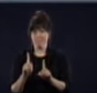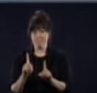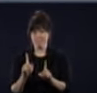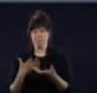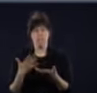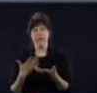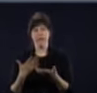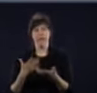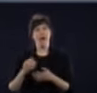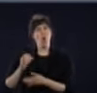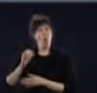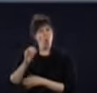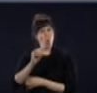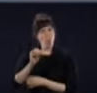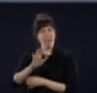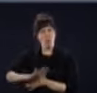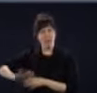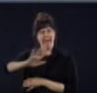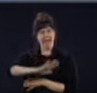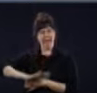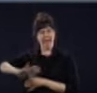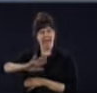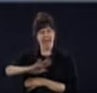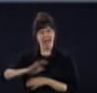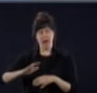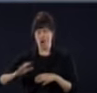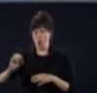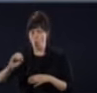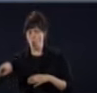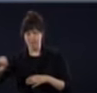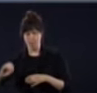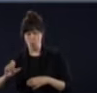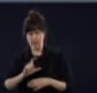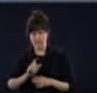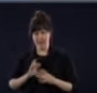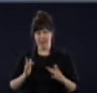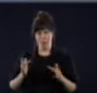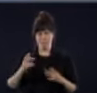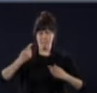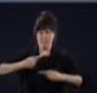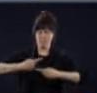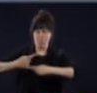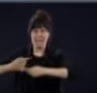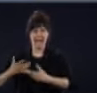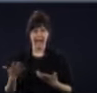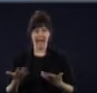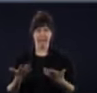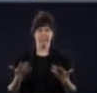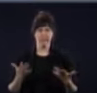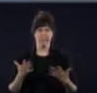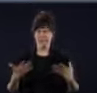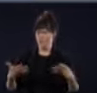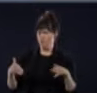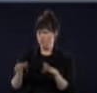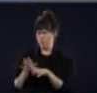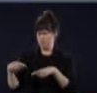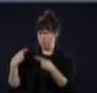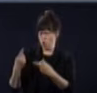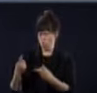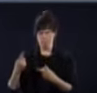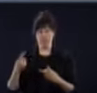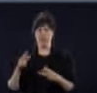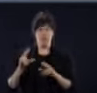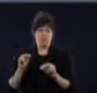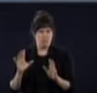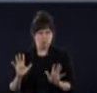de contact de l'Outaouais et l'Ontario. Donc, il ne pas avoir l'impression que la frontière était fermée, qu'elle va réouvrir, mais on